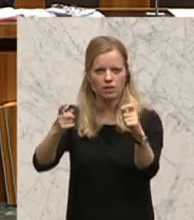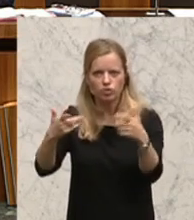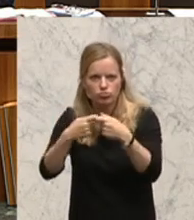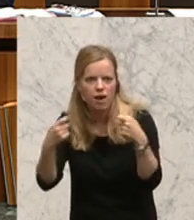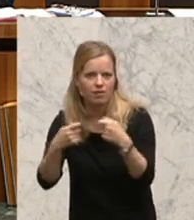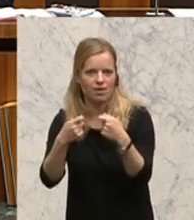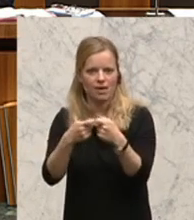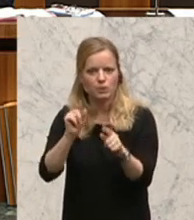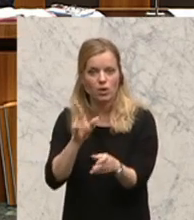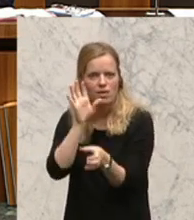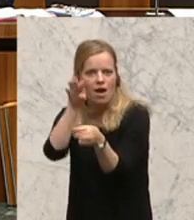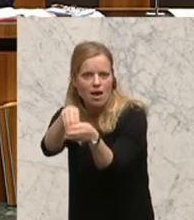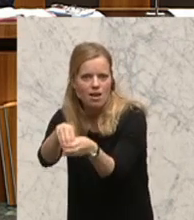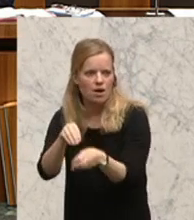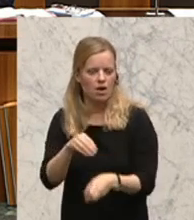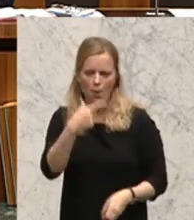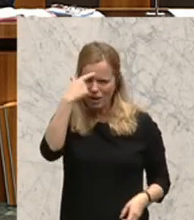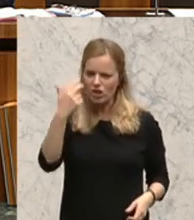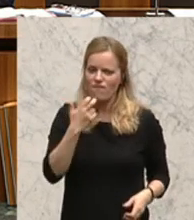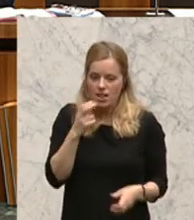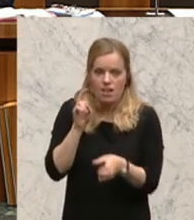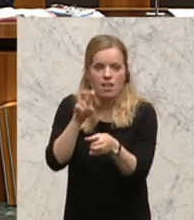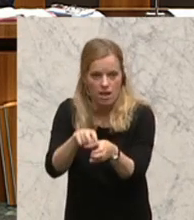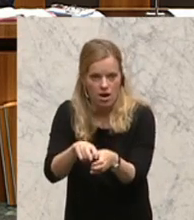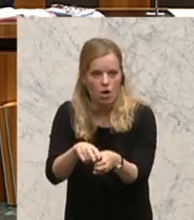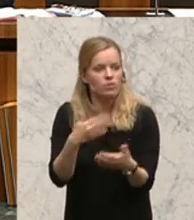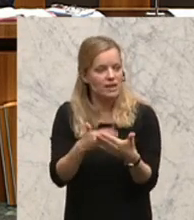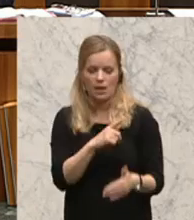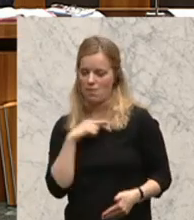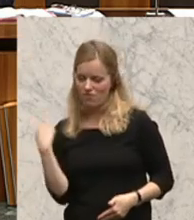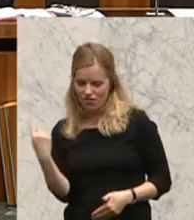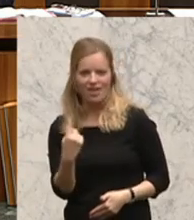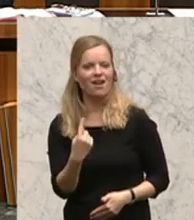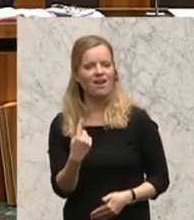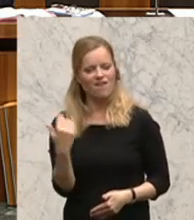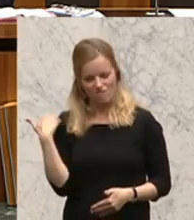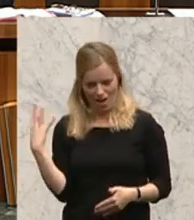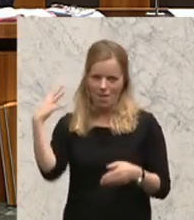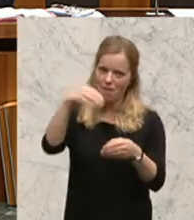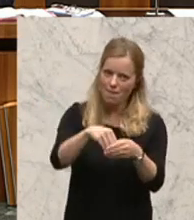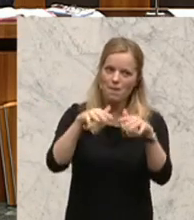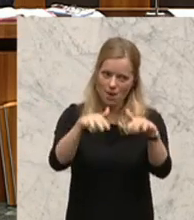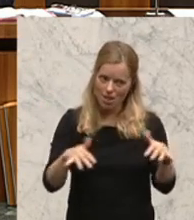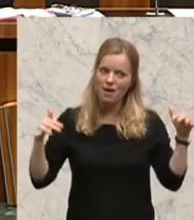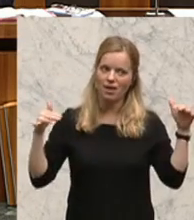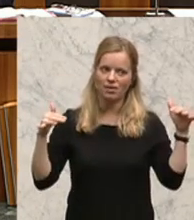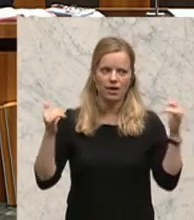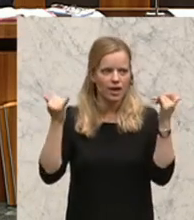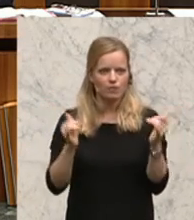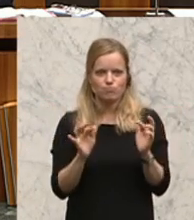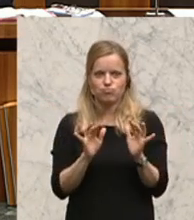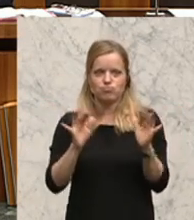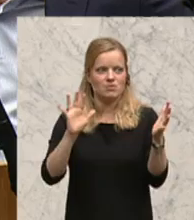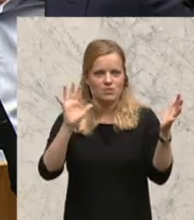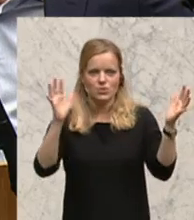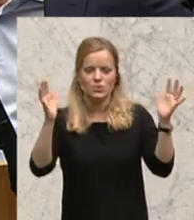Das ist ja die Welle, auf der wir ins Parlament gekommen sind. Das ist diese große Welle, die über diesen Planeten geht. Die Welle ist so groß wie damals die